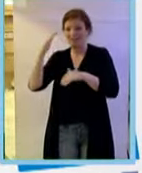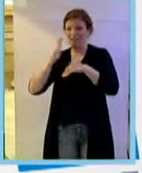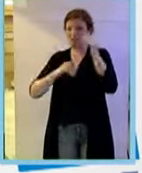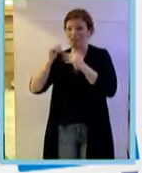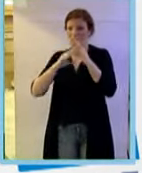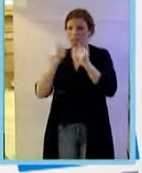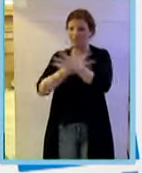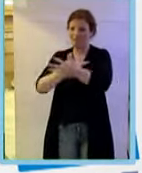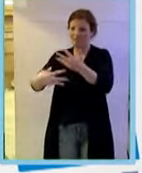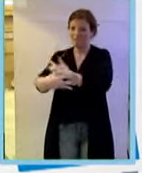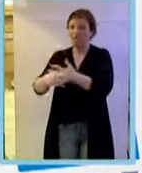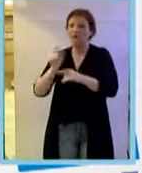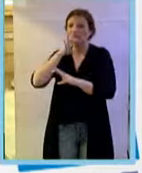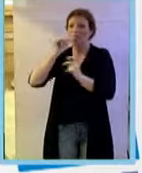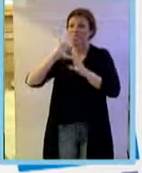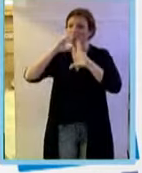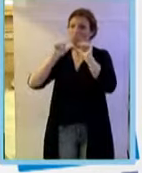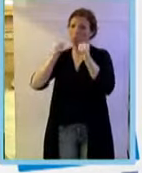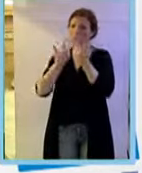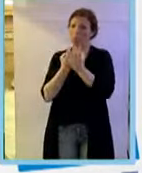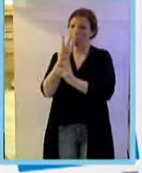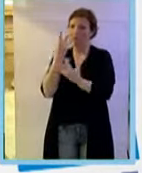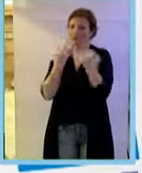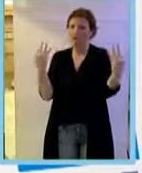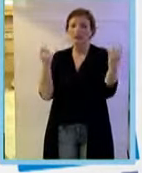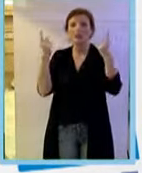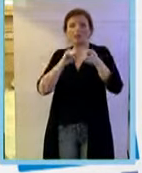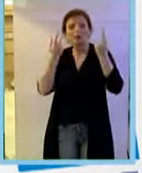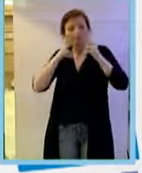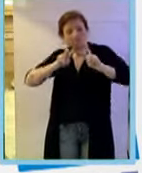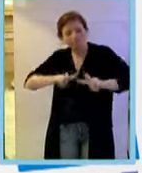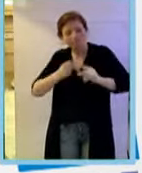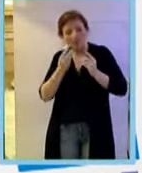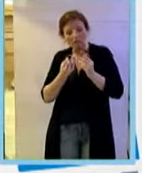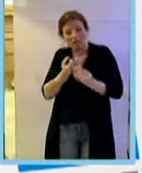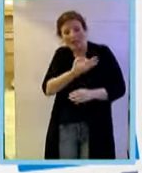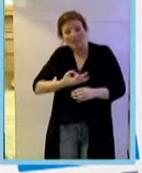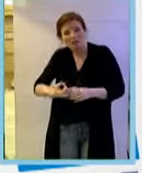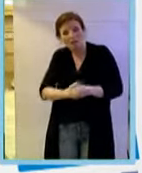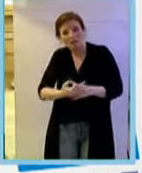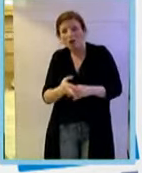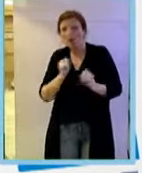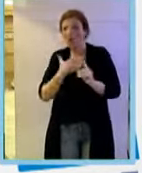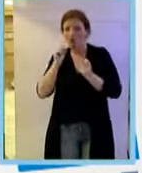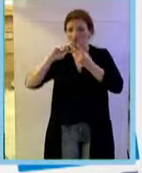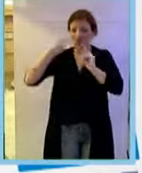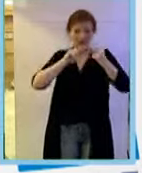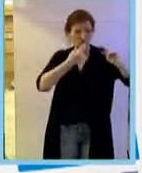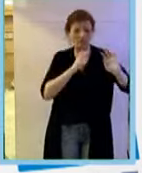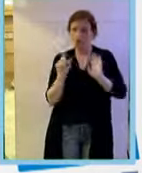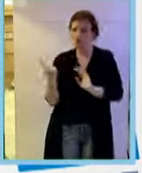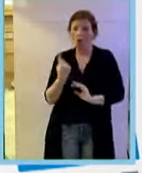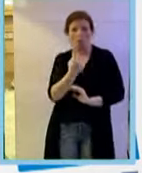sembra essere ben sviluppato. Hanno studiato l'embrione in cui c'è soltanto uno dei due alleli del VEGF.